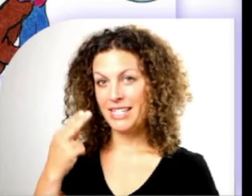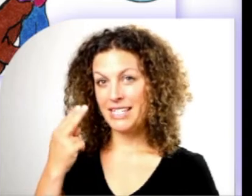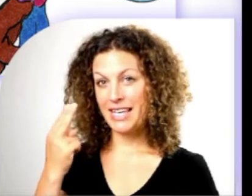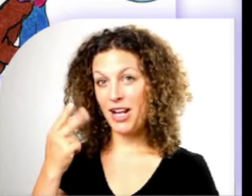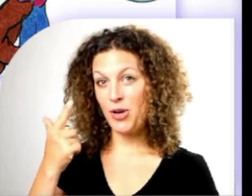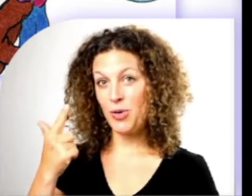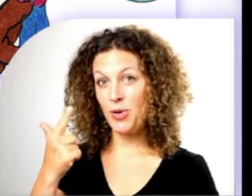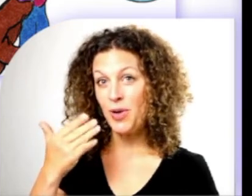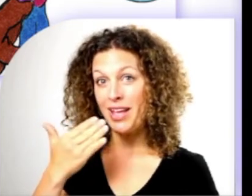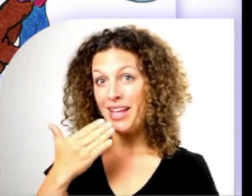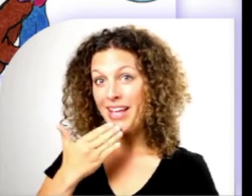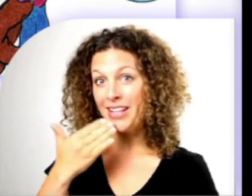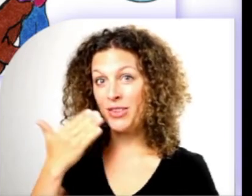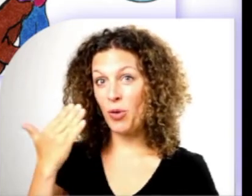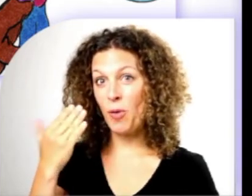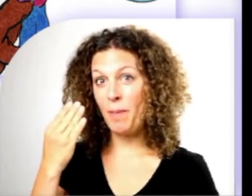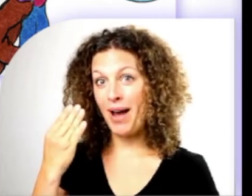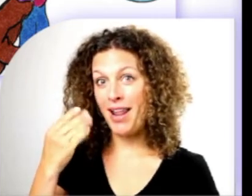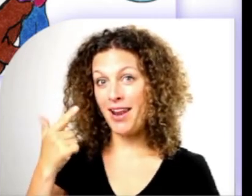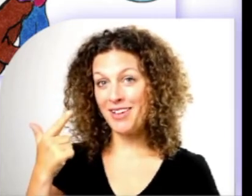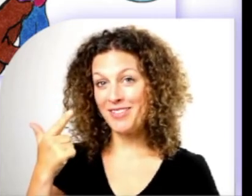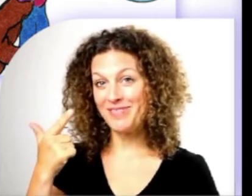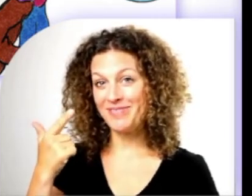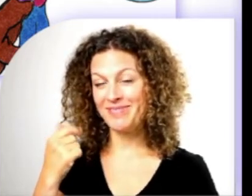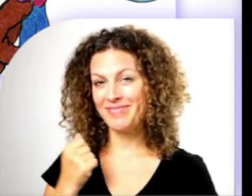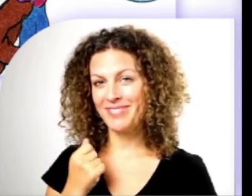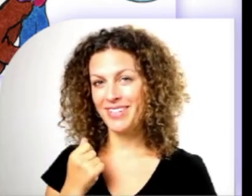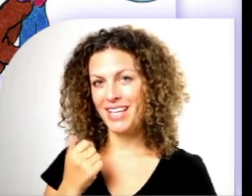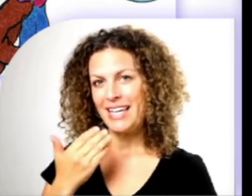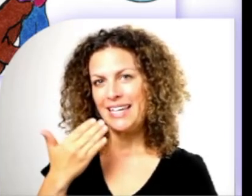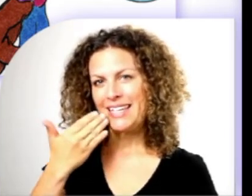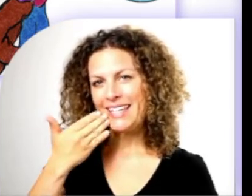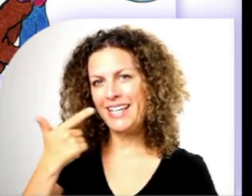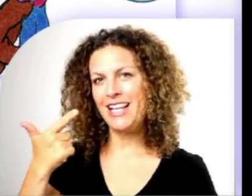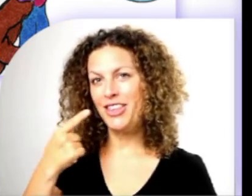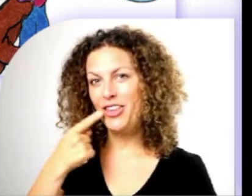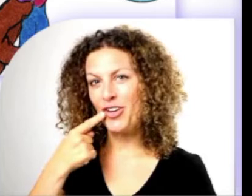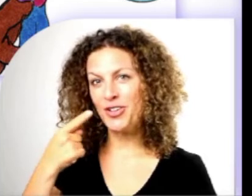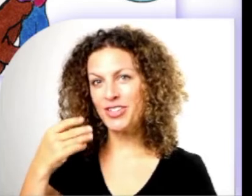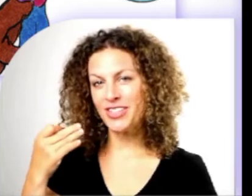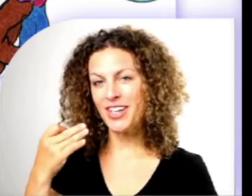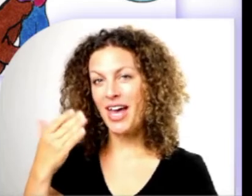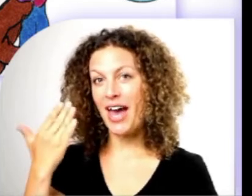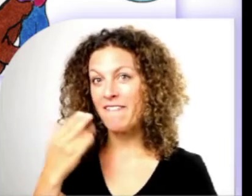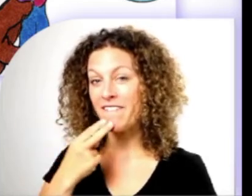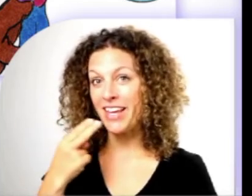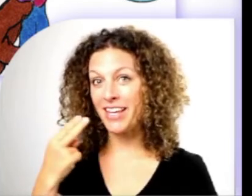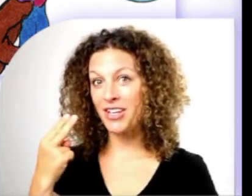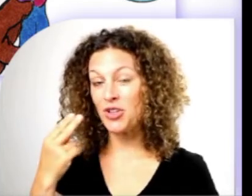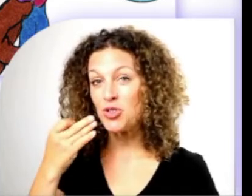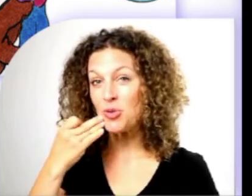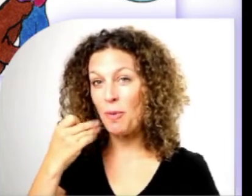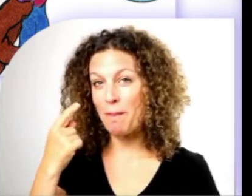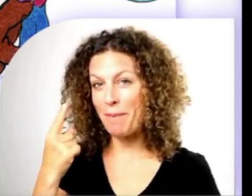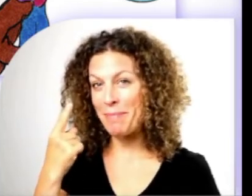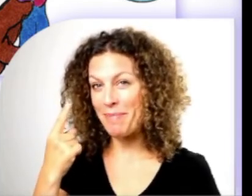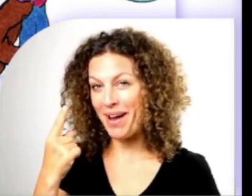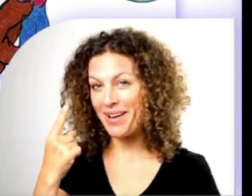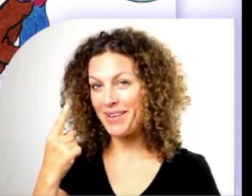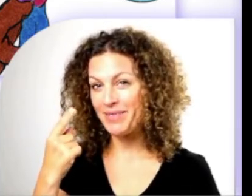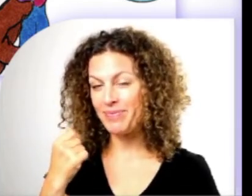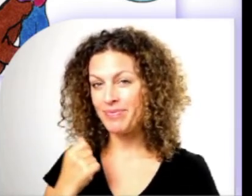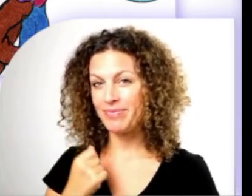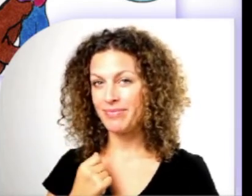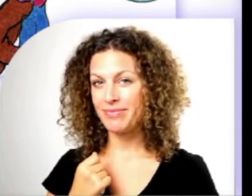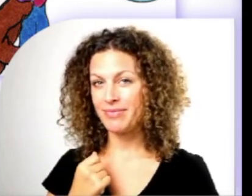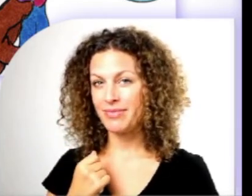Calot est au bal. Il danse avec son papa.